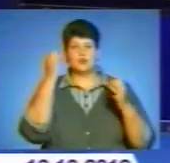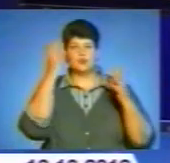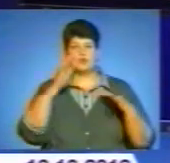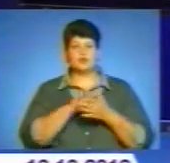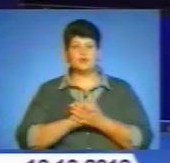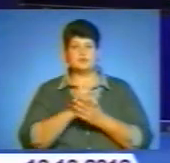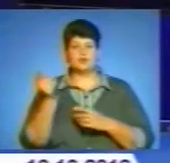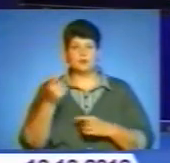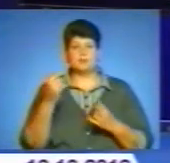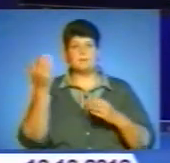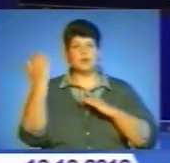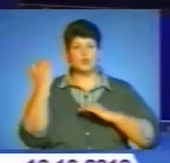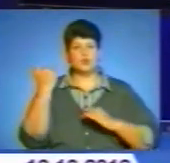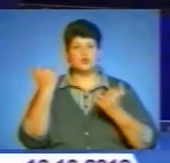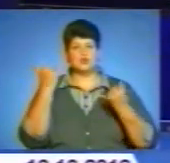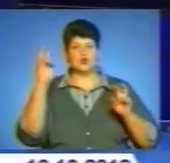здоровий спосіб життя.